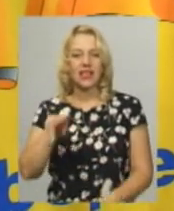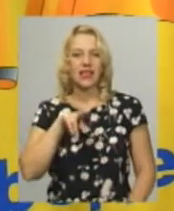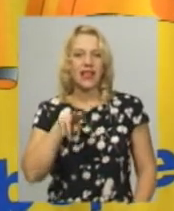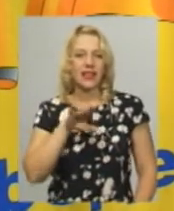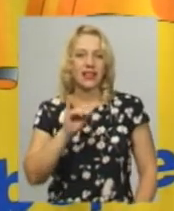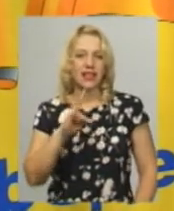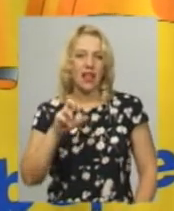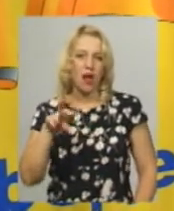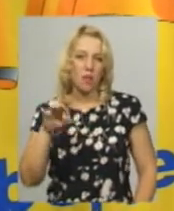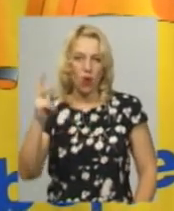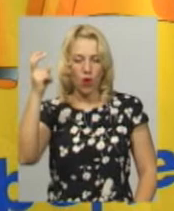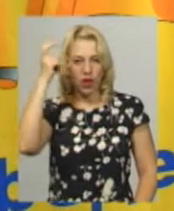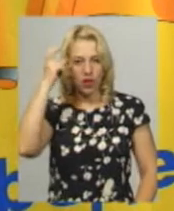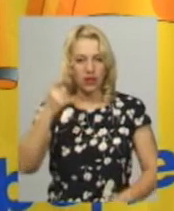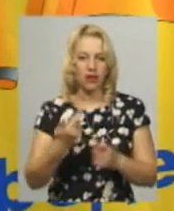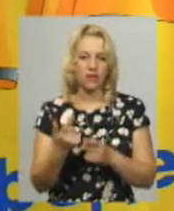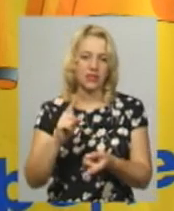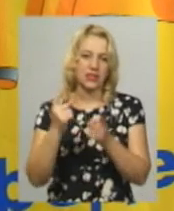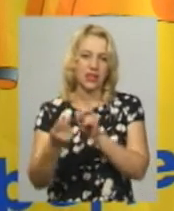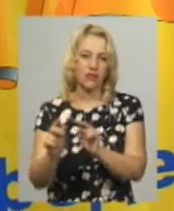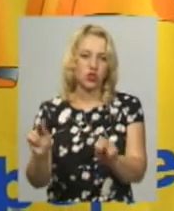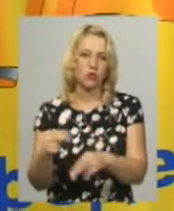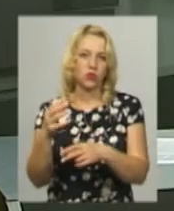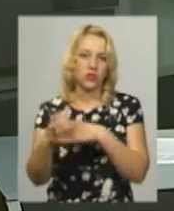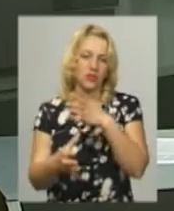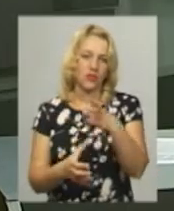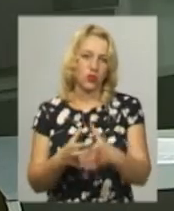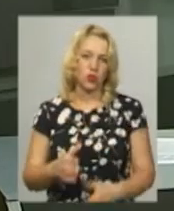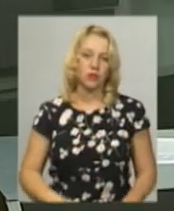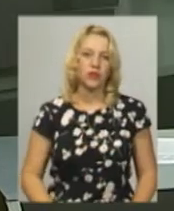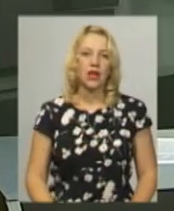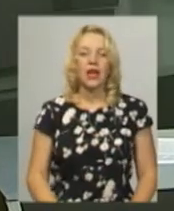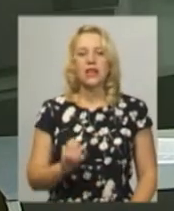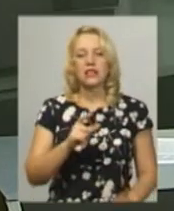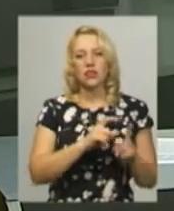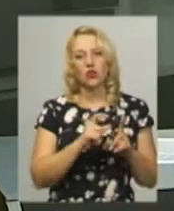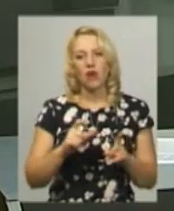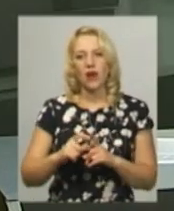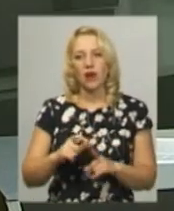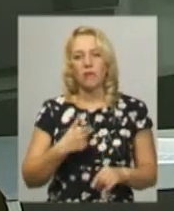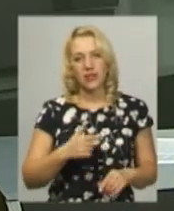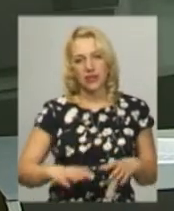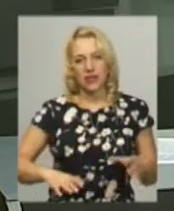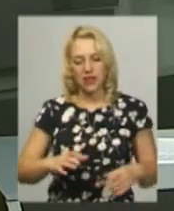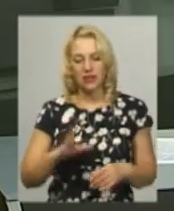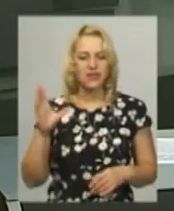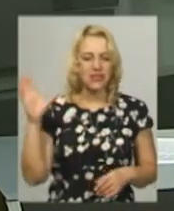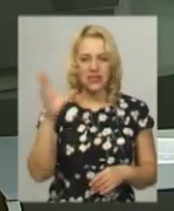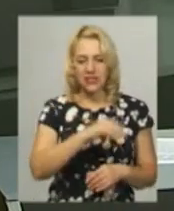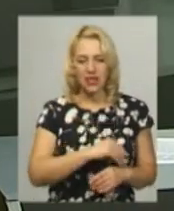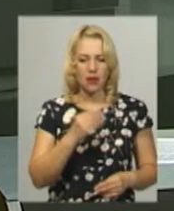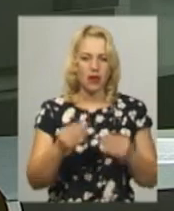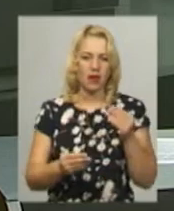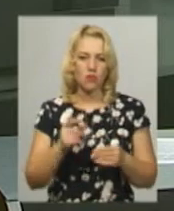також став чемпіоном світу. За словами Ігора Хібліна, усім гравцям української